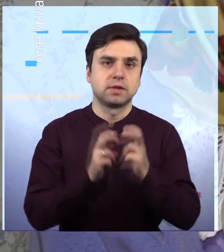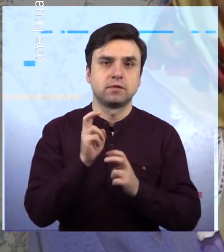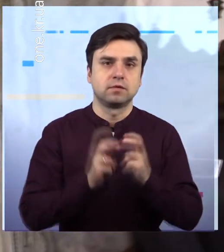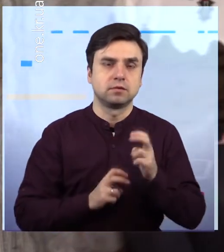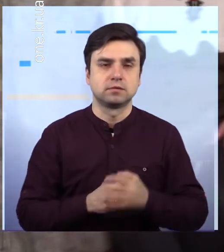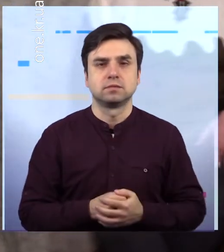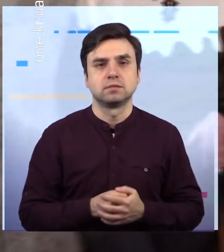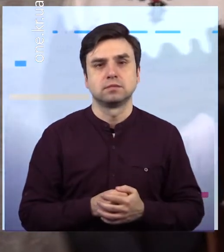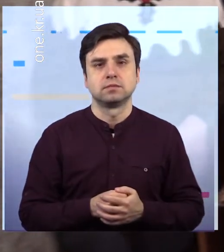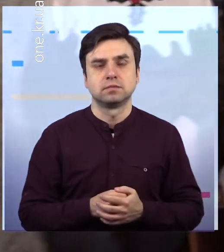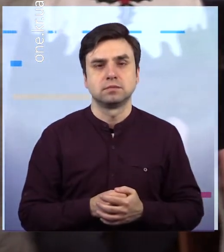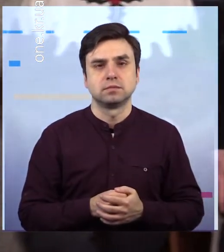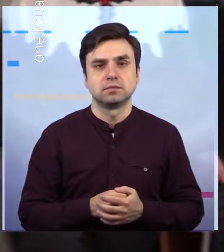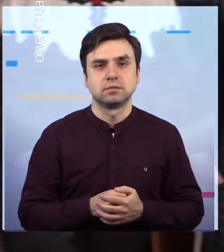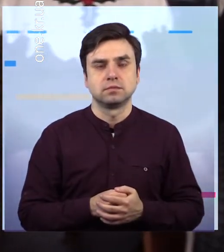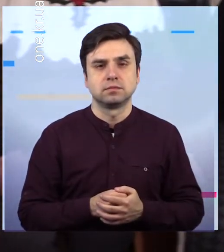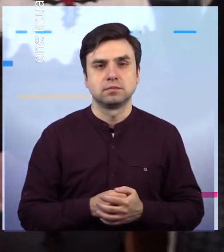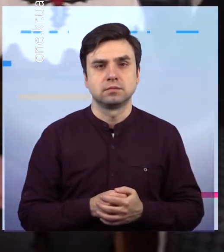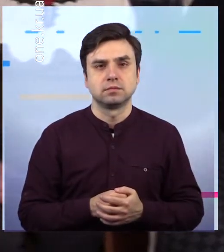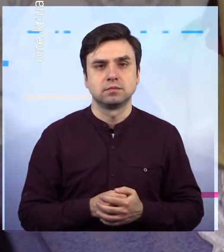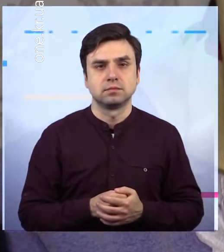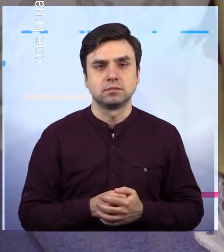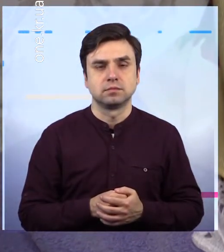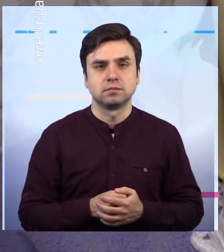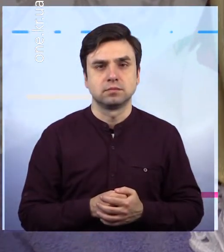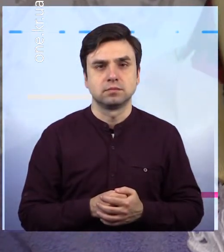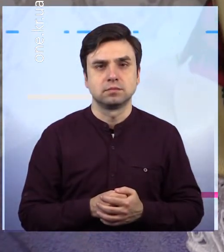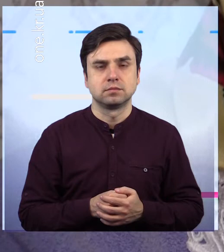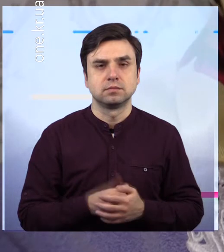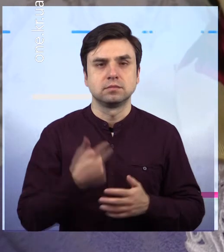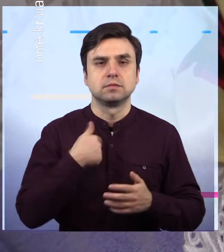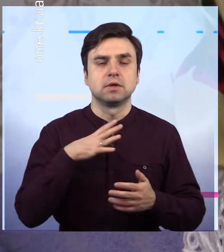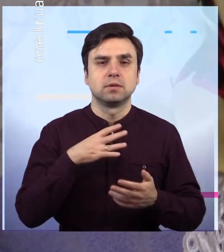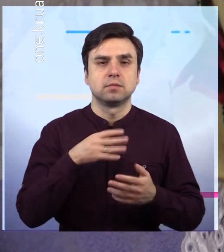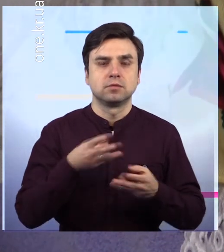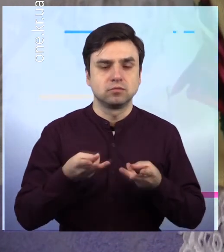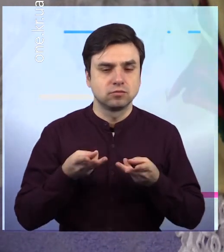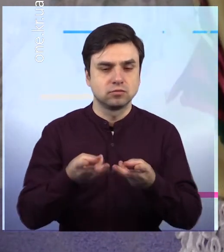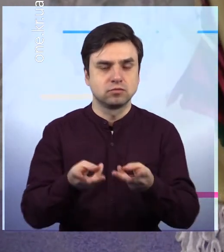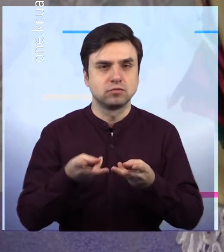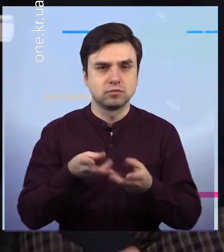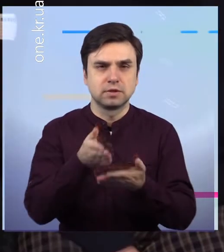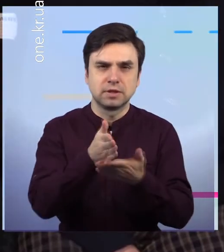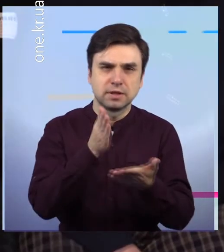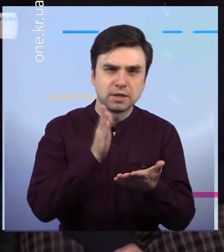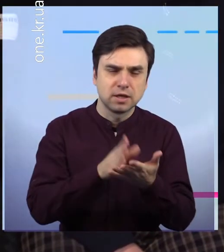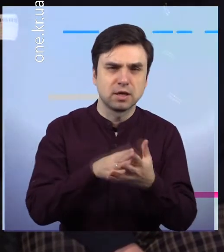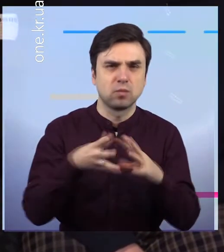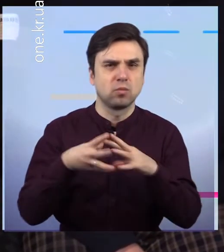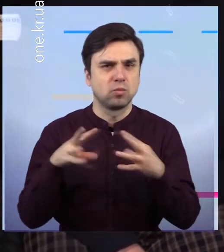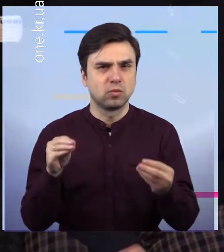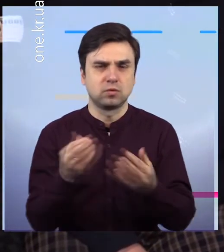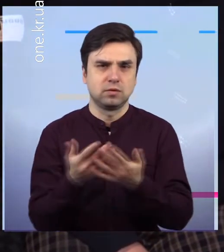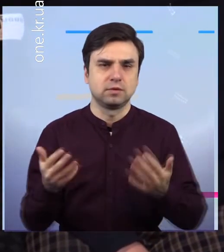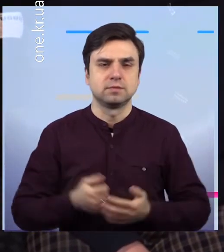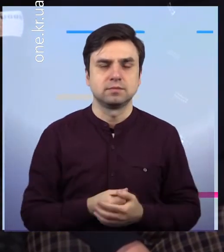Важко повірити, але Тетяній Федосіївні виповнилось 100 років. І хоча жінка вже погано чує, проте на пам'ять не скаржиться. Живе разом із